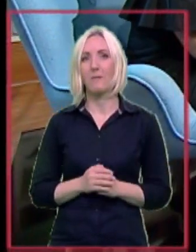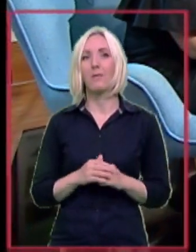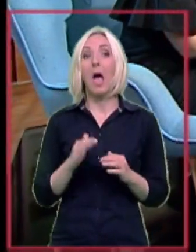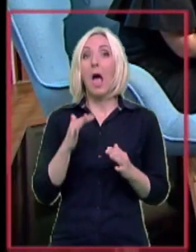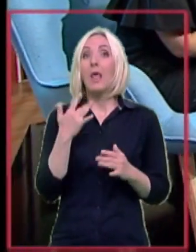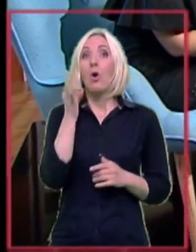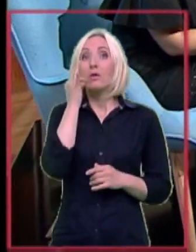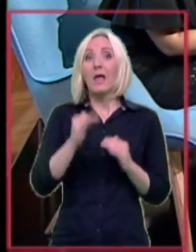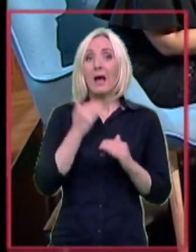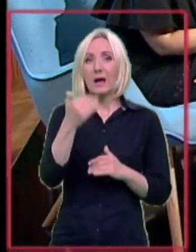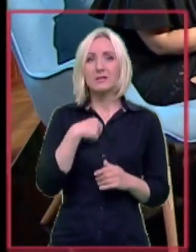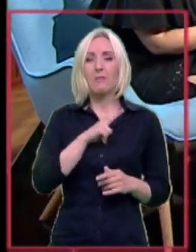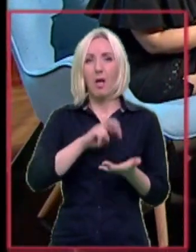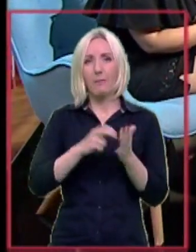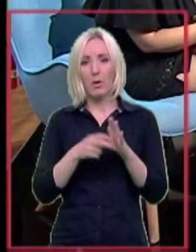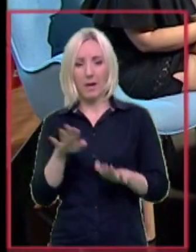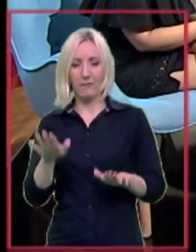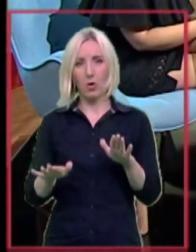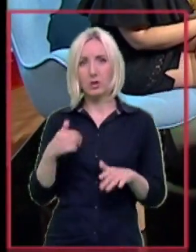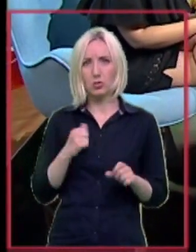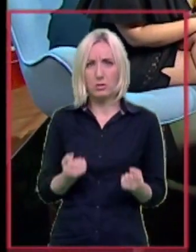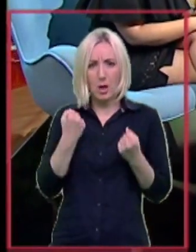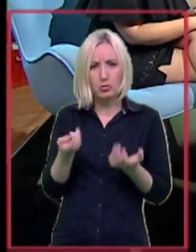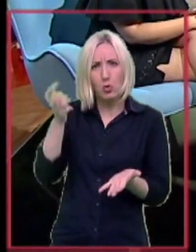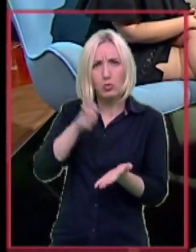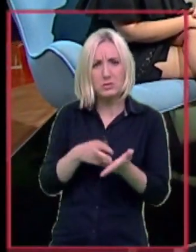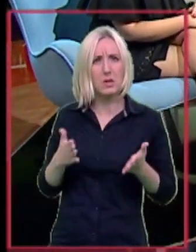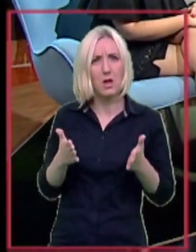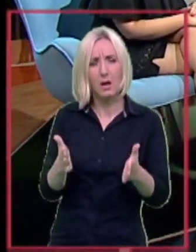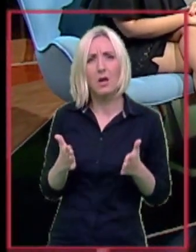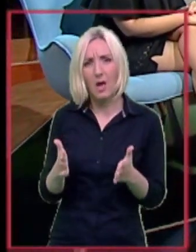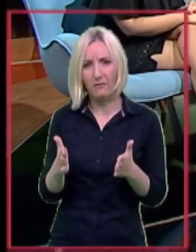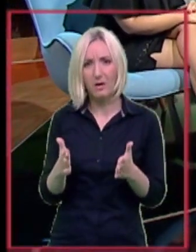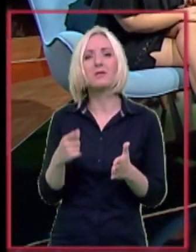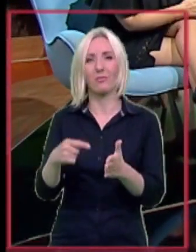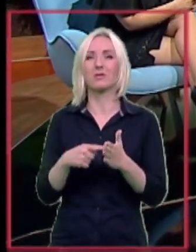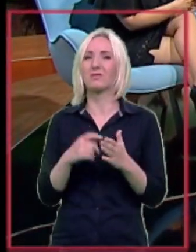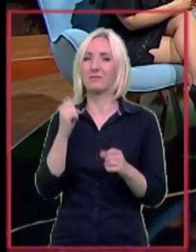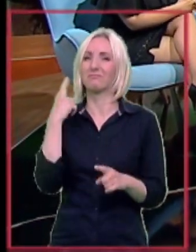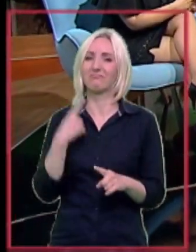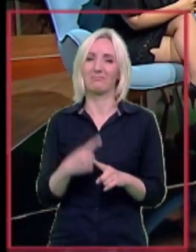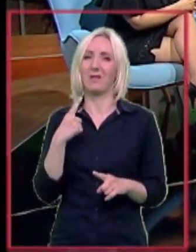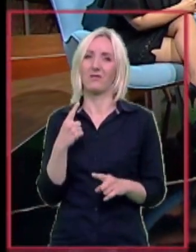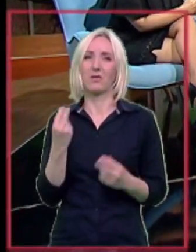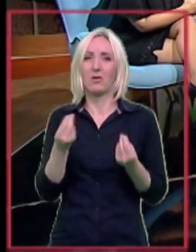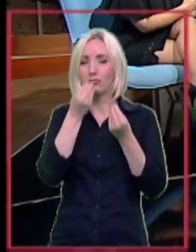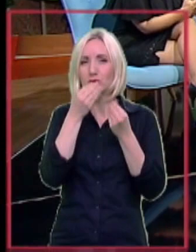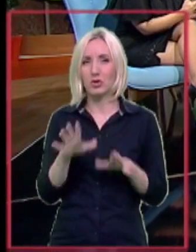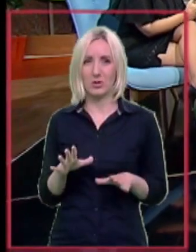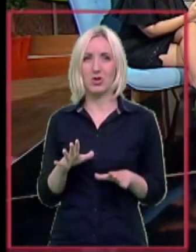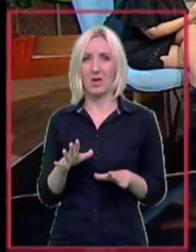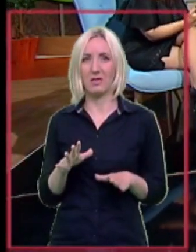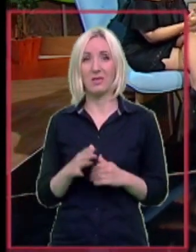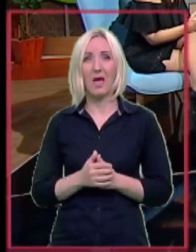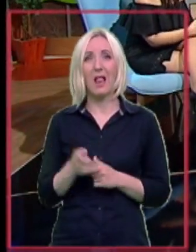ravnotežom. Nisam više mogla da ustanem iz kreveta, što je to ukazivalo na to da je definitivno neko i oštećenje, jer ta